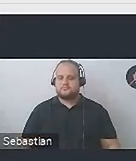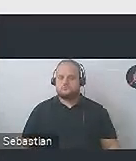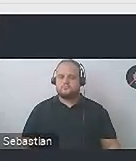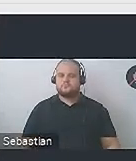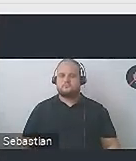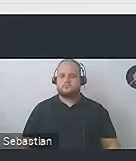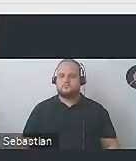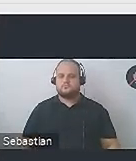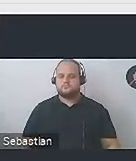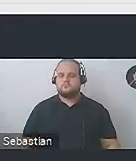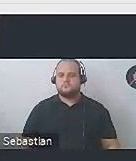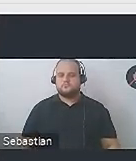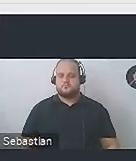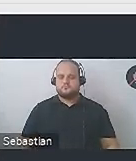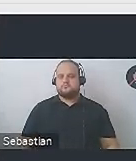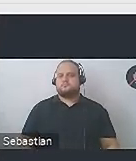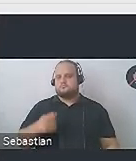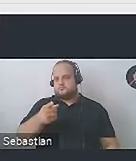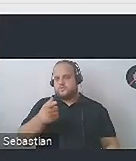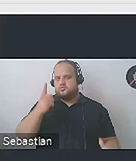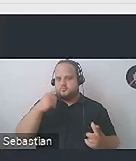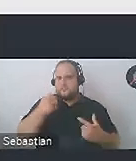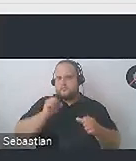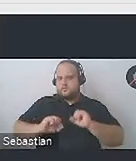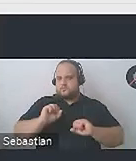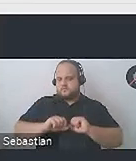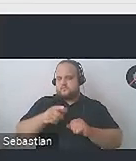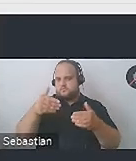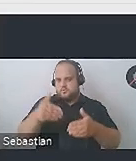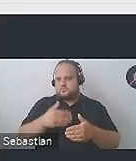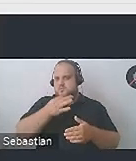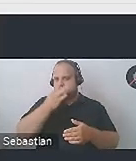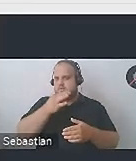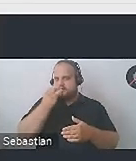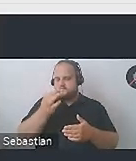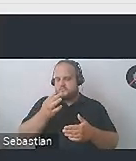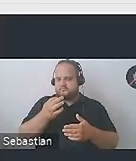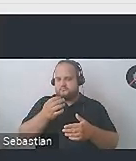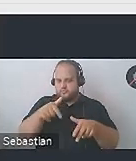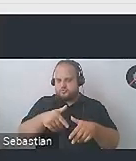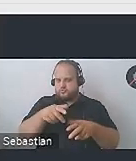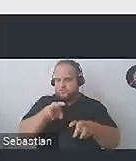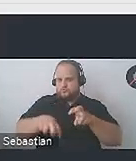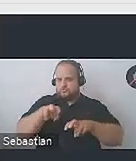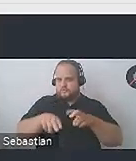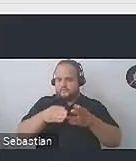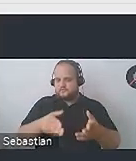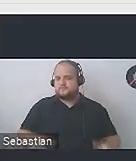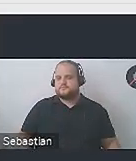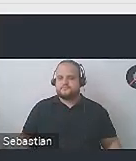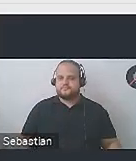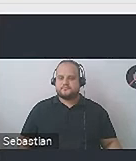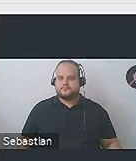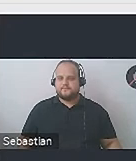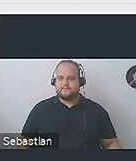asystująca? No ponieważ osobie z niesprawnością ruchową poprawia jakby koordynację i jednocześnie